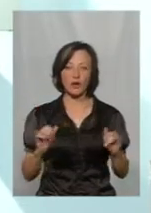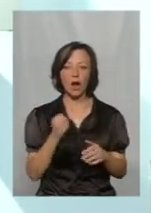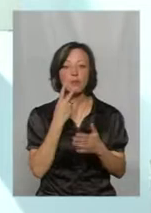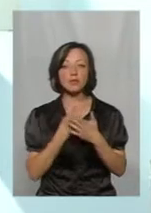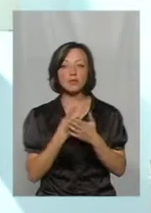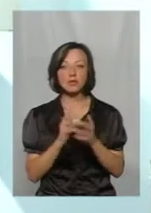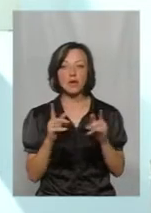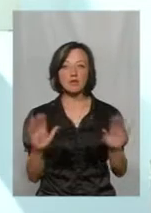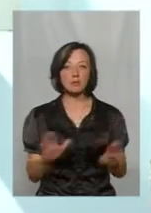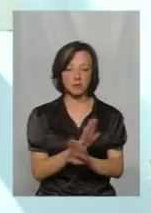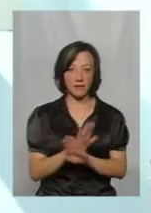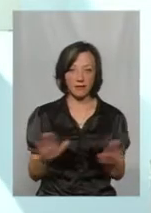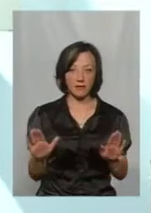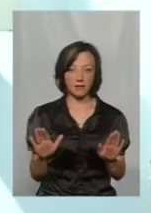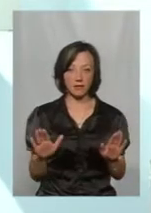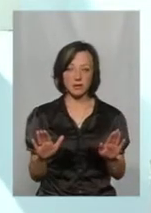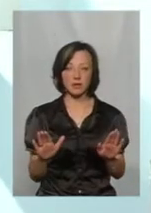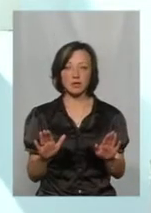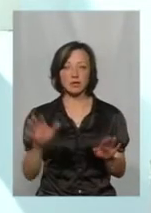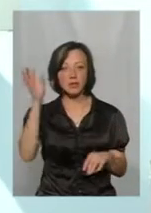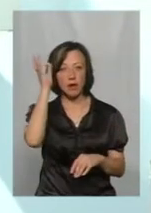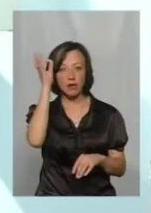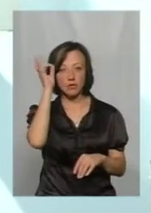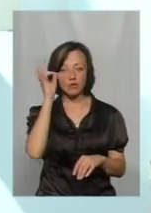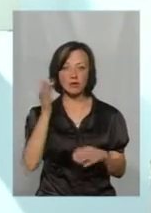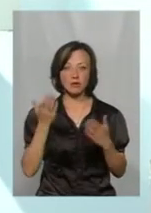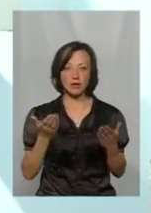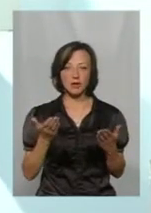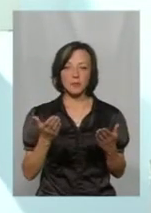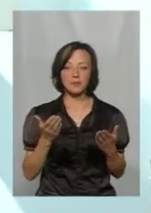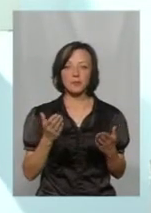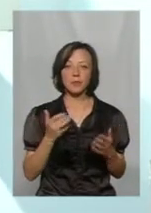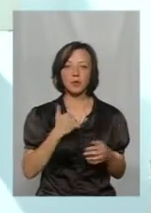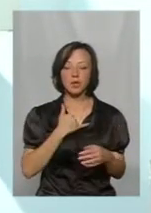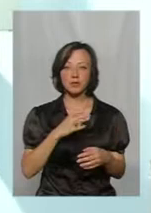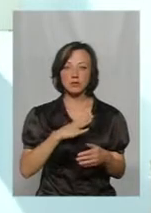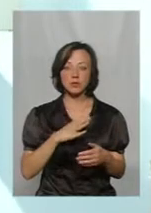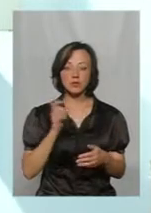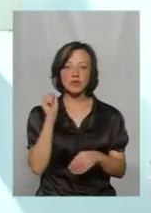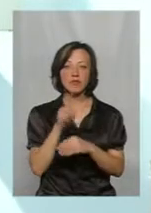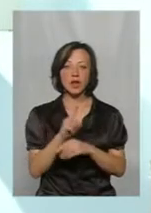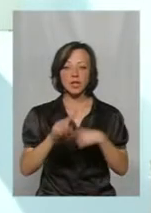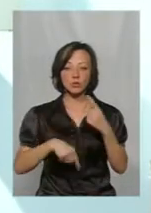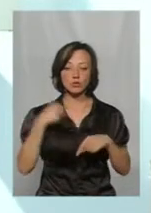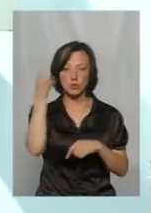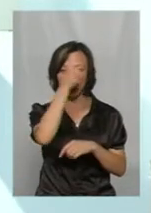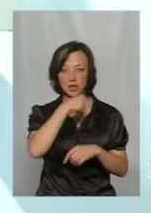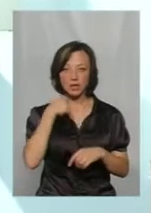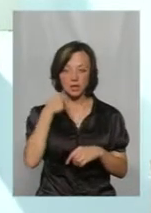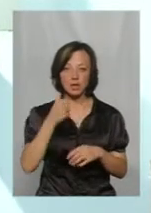подивитись, як от співали. Співали, згадували, поставили перед собою задання на наступний рік